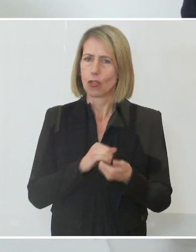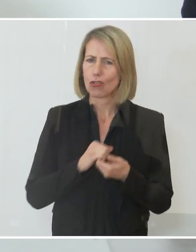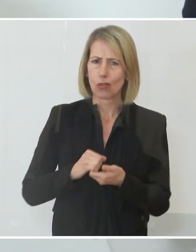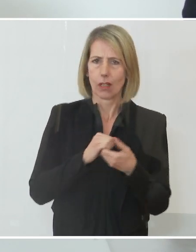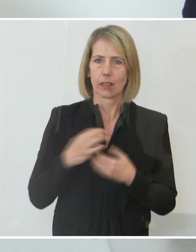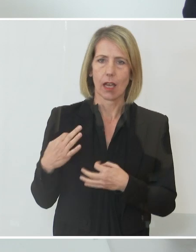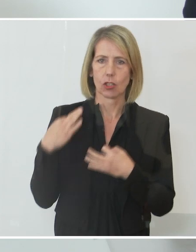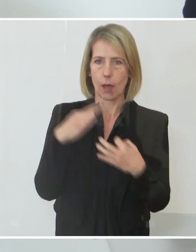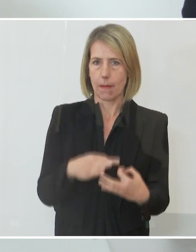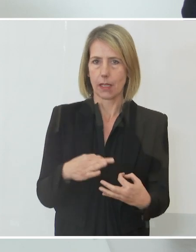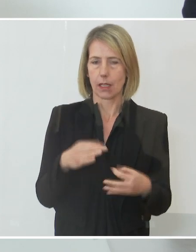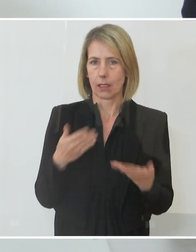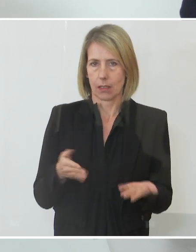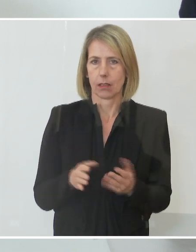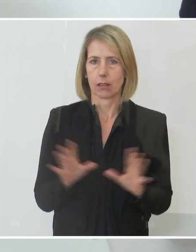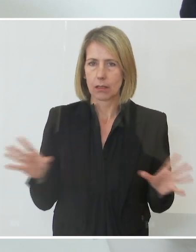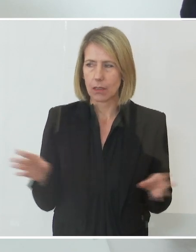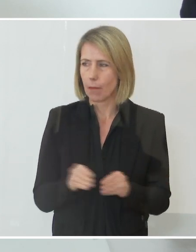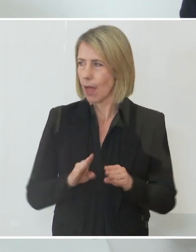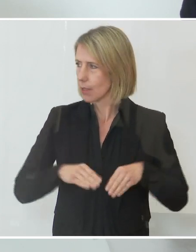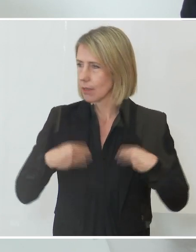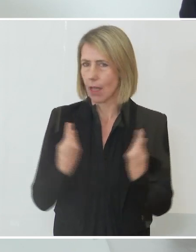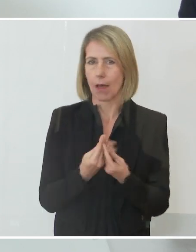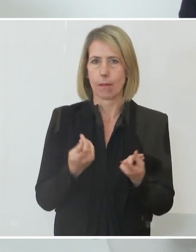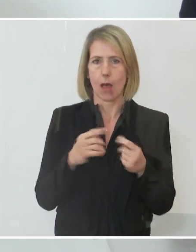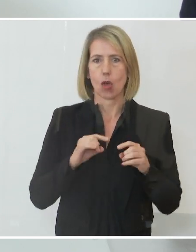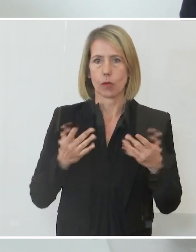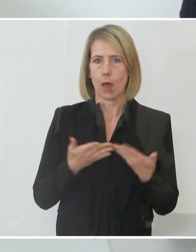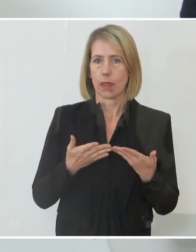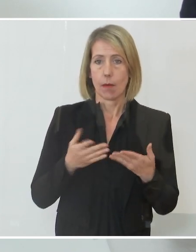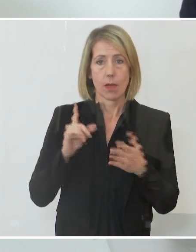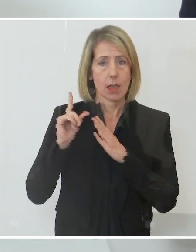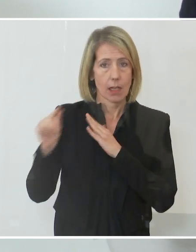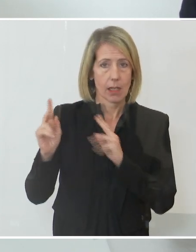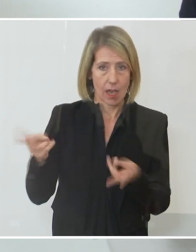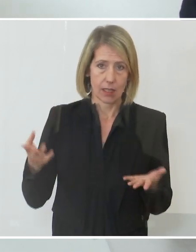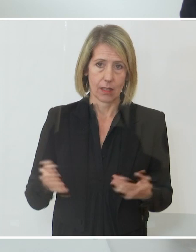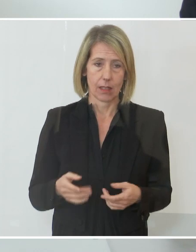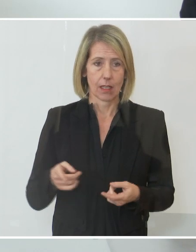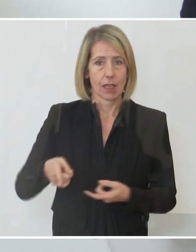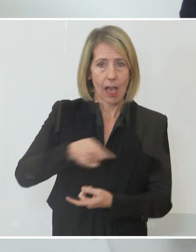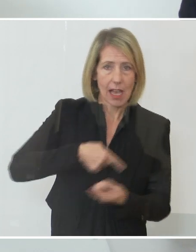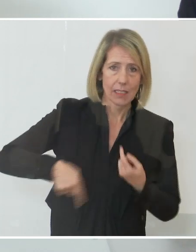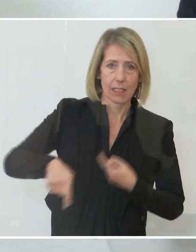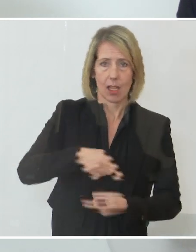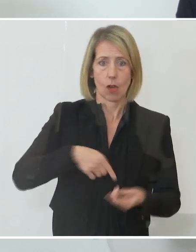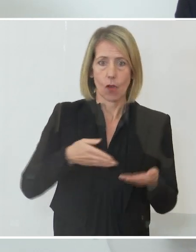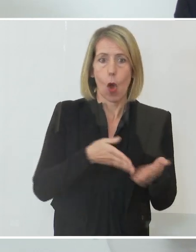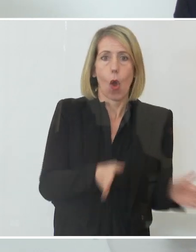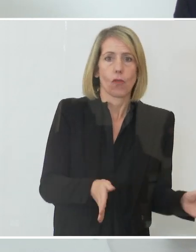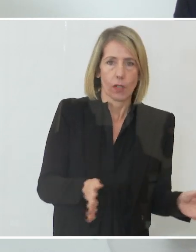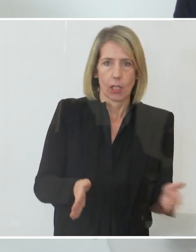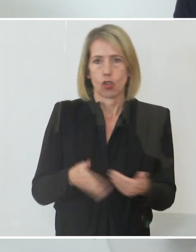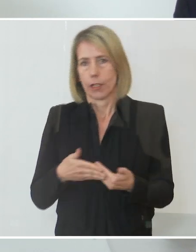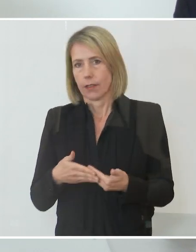dass wir alle gemeinsam aus dieser Pandemie herauskommen. Wir müssen aus dem Kreislauf des Öffnens und Schließ